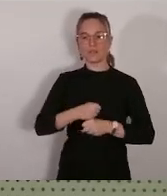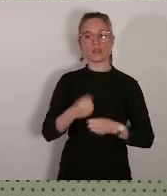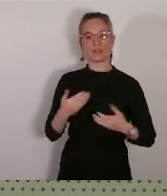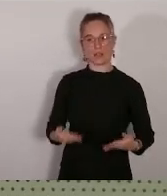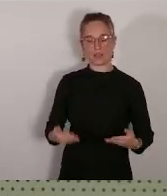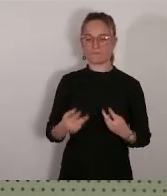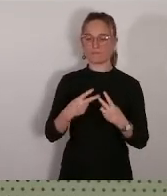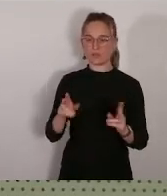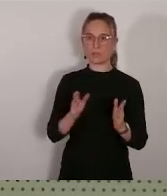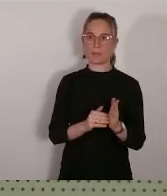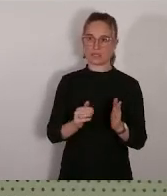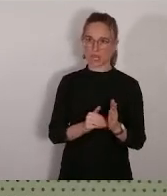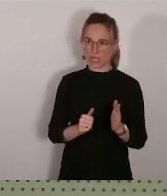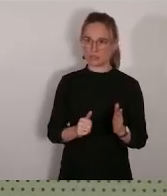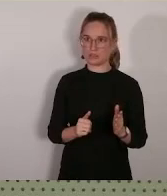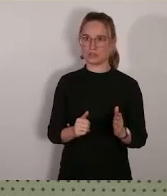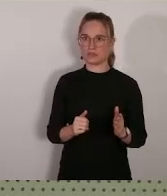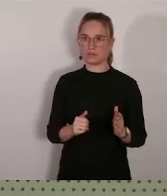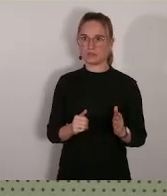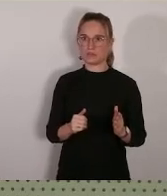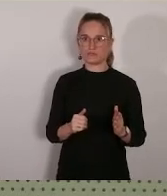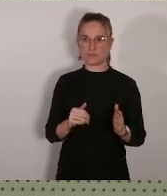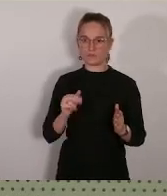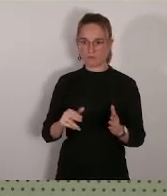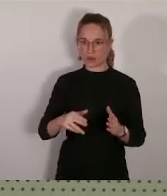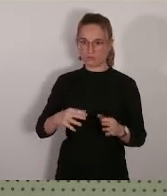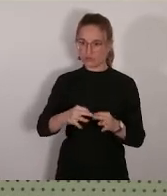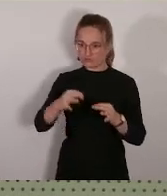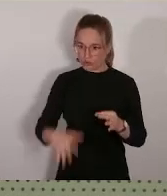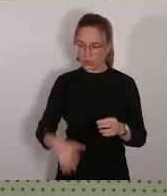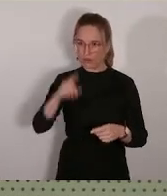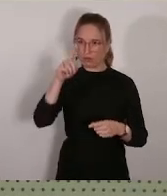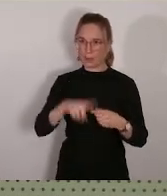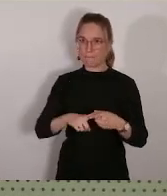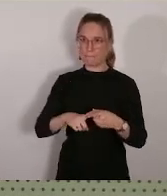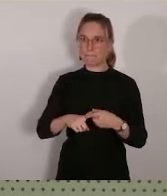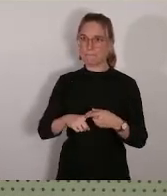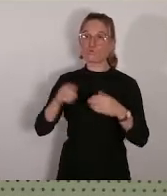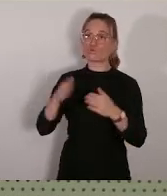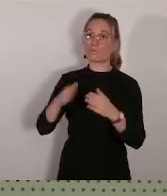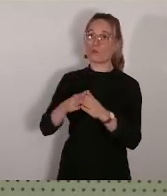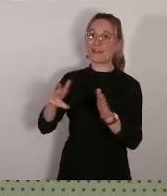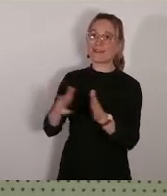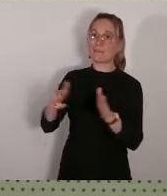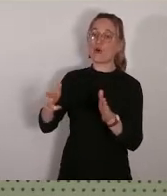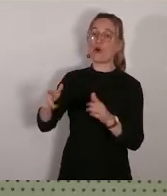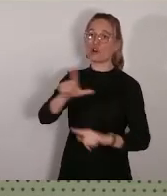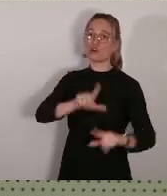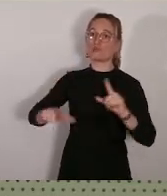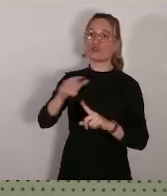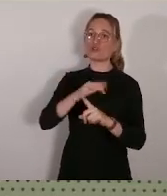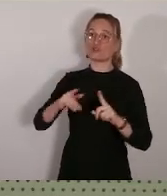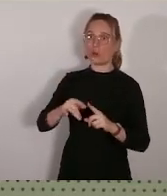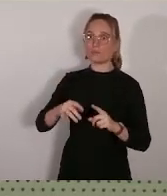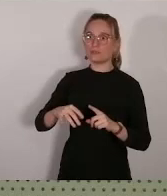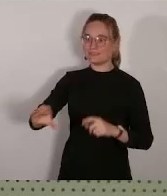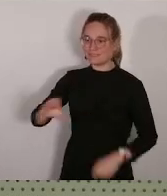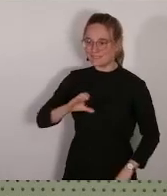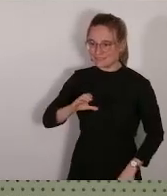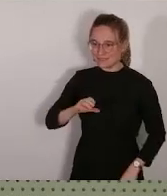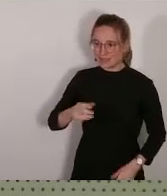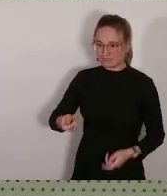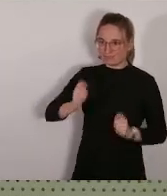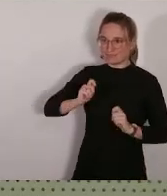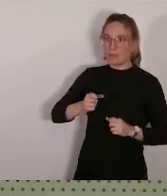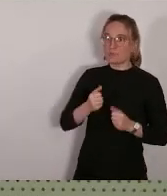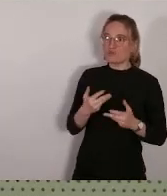ville de Marseille va arriver à des résultats en matière de demandes d'agrément de logements sociaux extraordinaires extraordinaires par rapport à la crise du logement que nous vivons par rapport